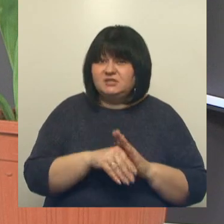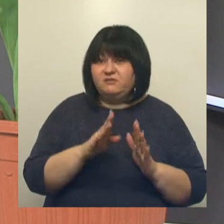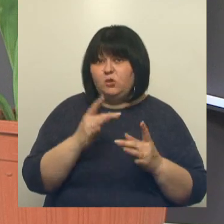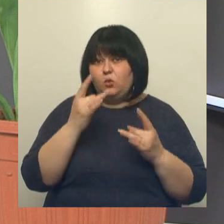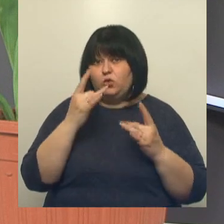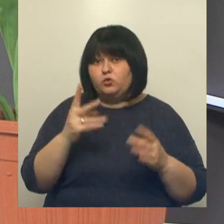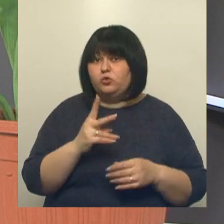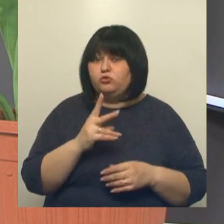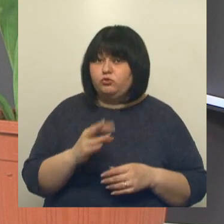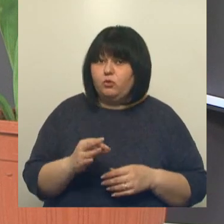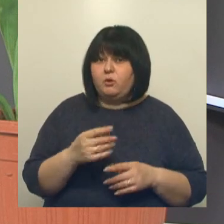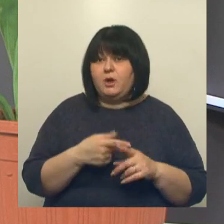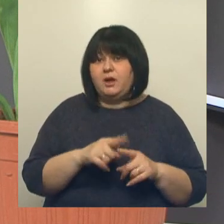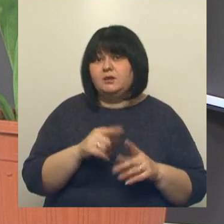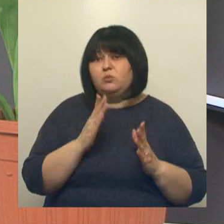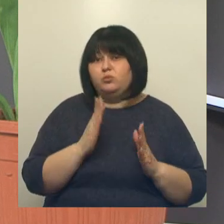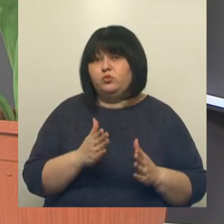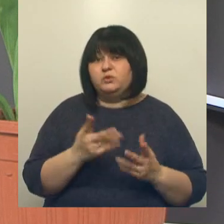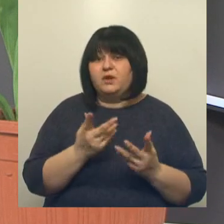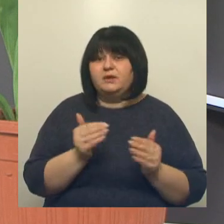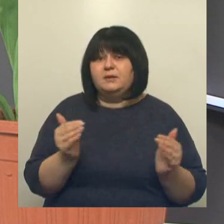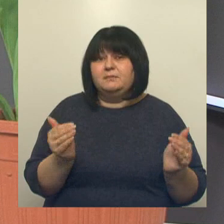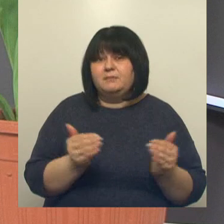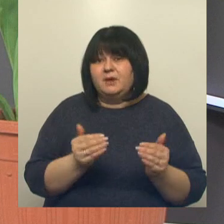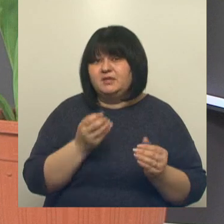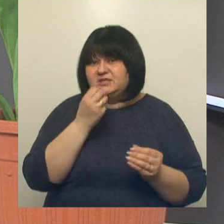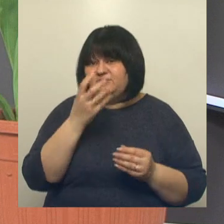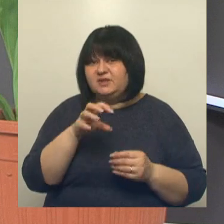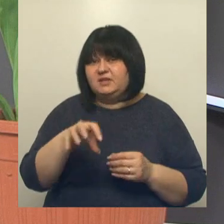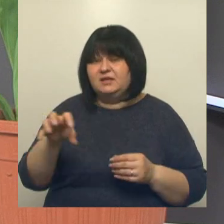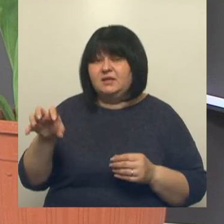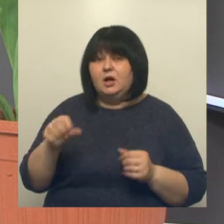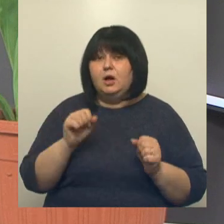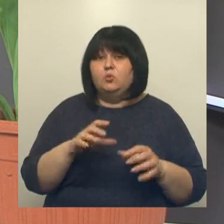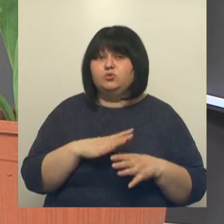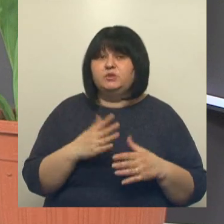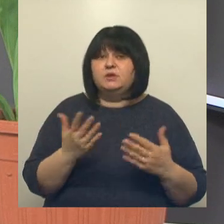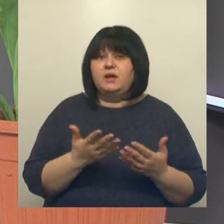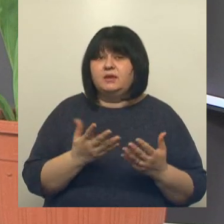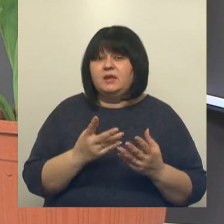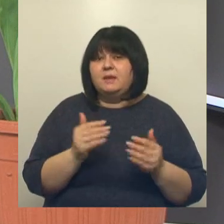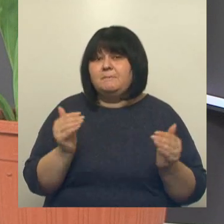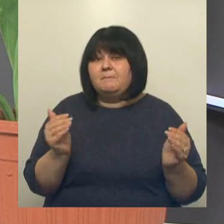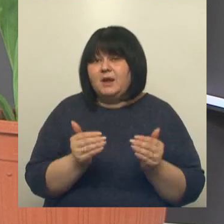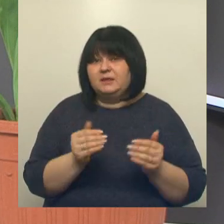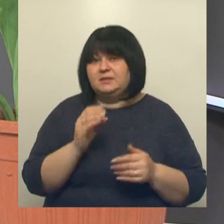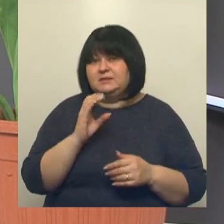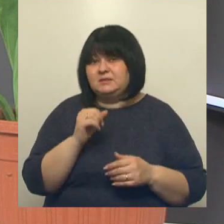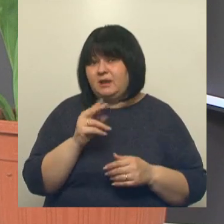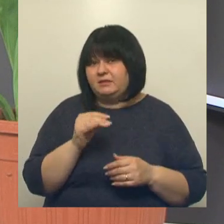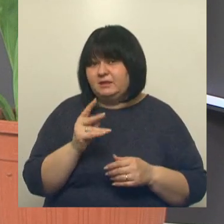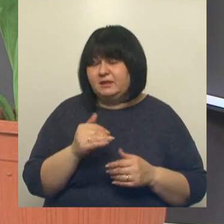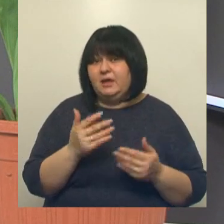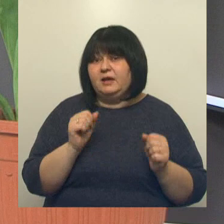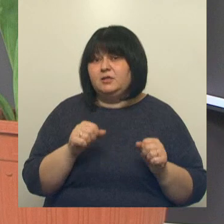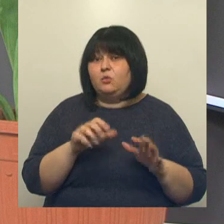скорее всего, это будут какие-то локальные цветники. Может быть, какие-то небольшие садики, где могут быть